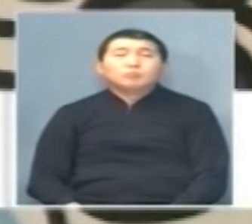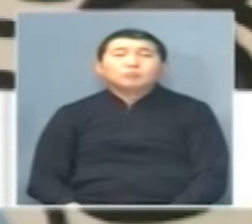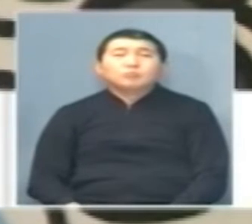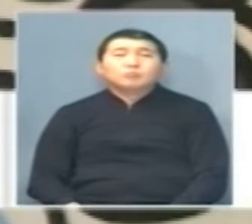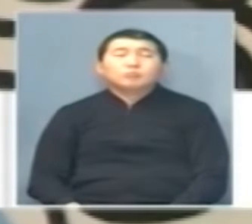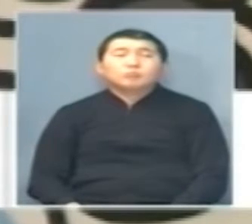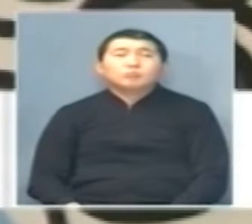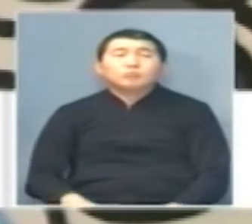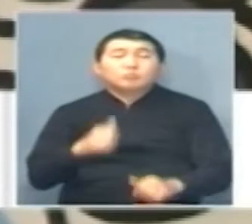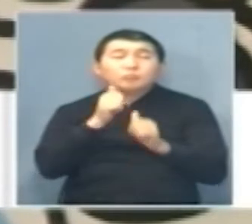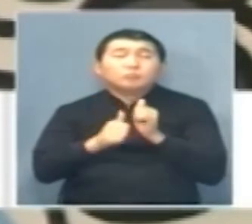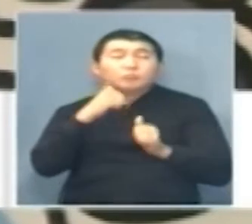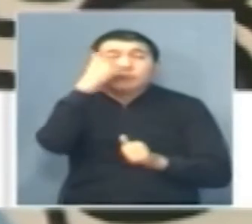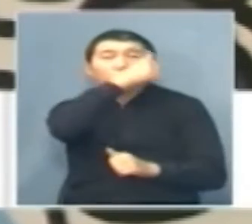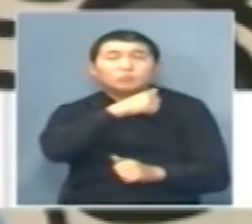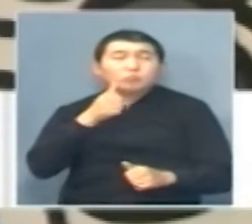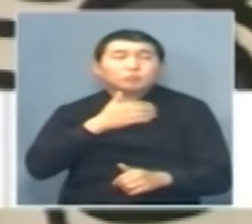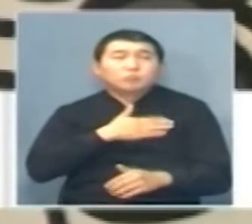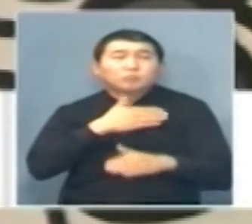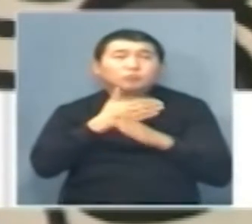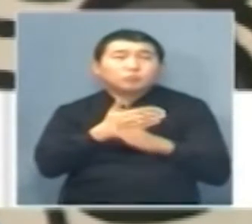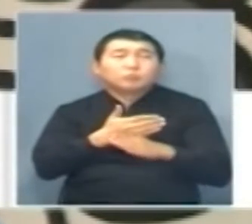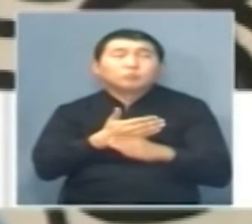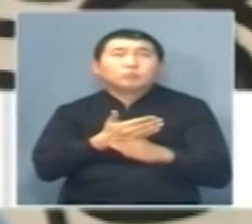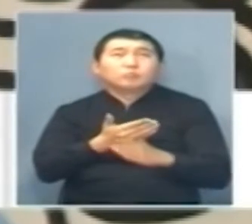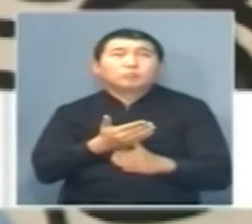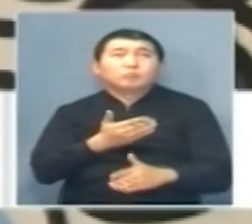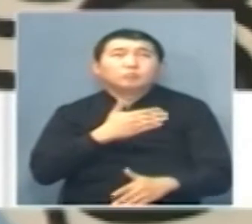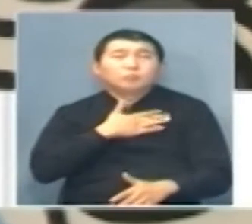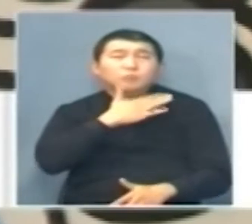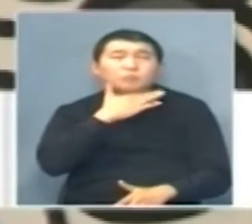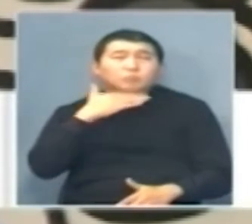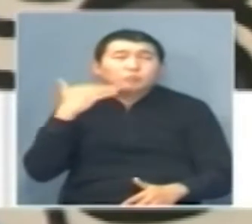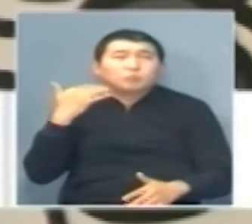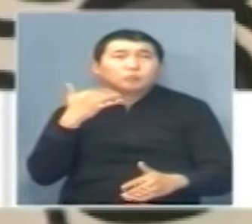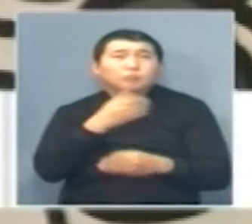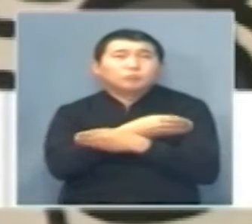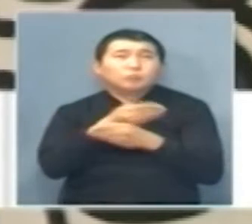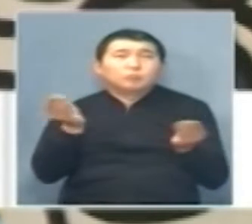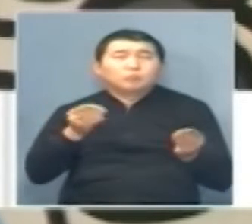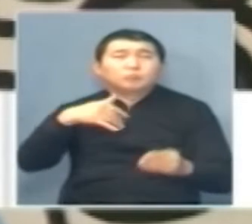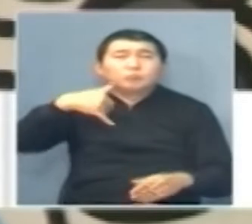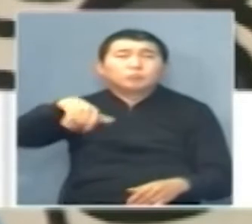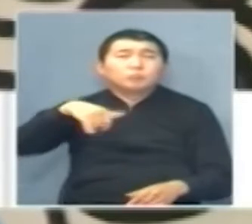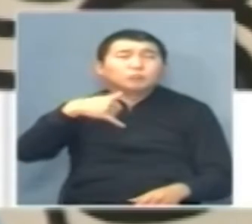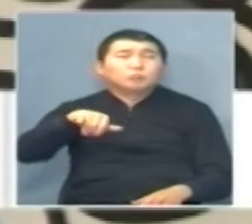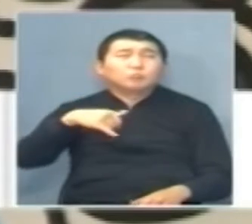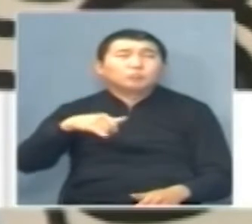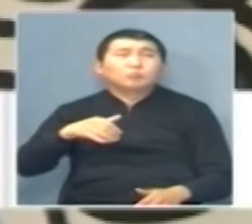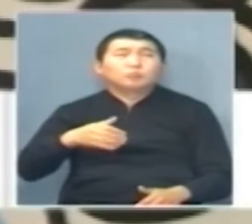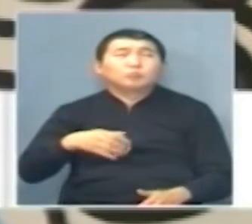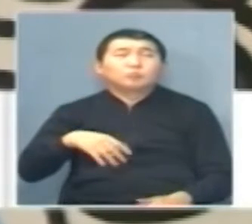ежегодно поддерживают, мы раздали очень большое количество рюкзаков. Их было 40 штук, то есть 40 детей